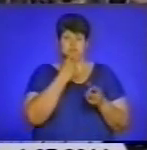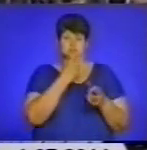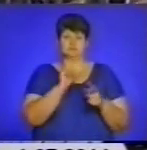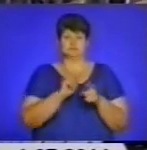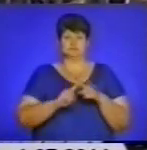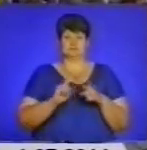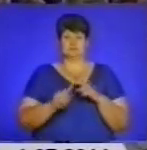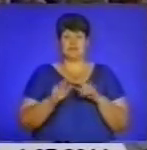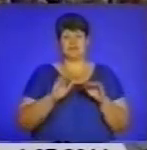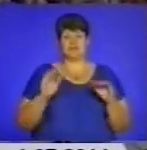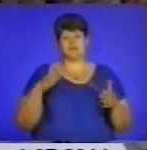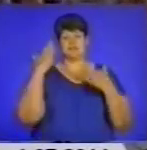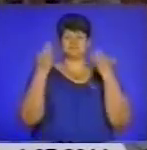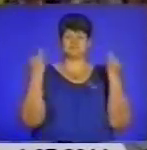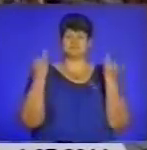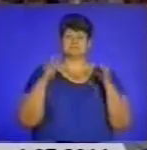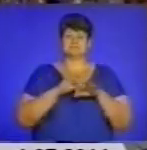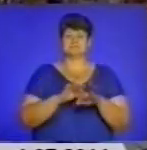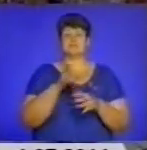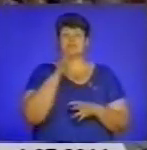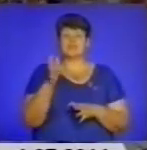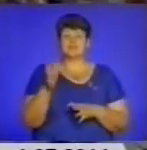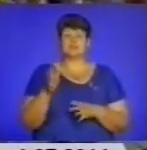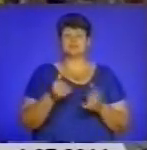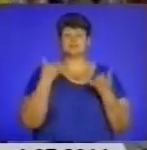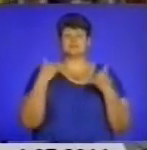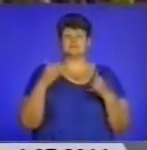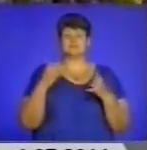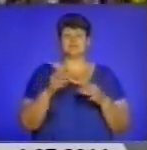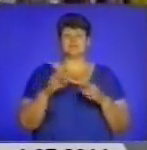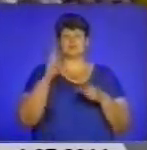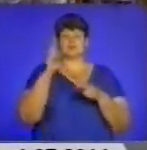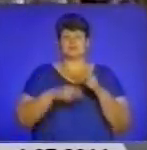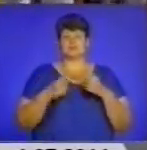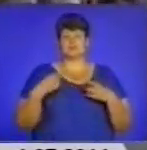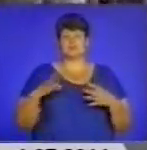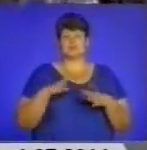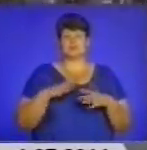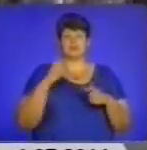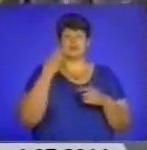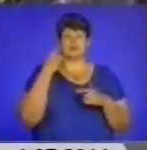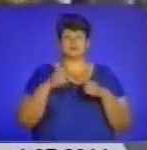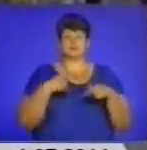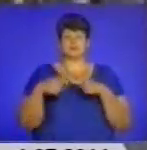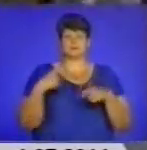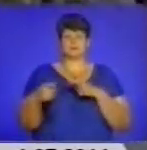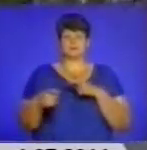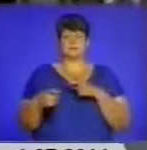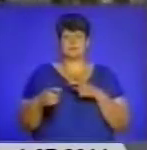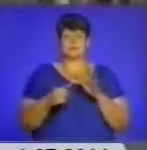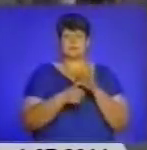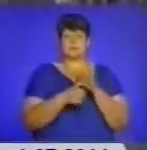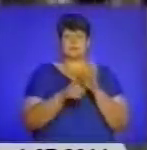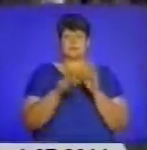Діти, щоб весело і цікаво провести час. Кульмінацією свята стали легкоатлетичні забіги у різних вікових категоріях. Дистанцію у 600